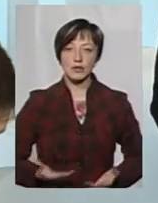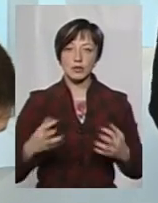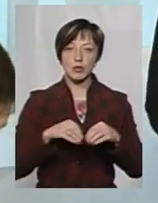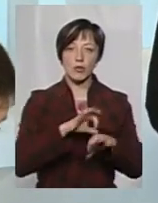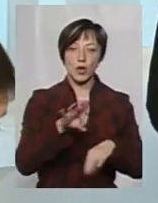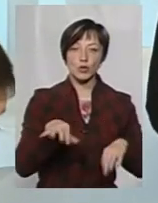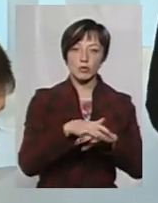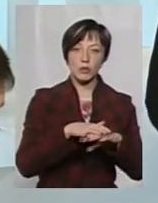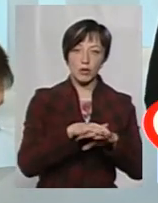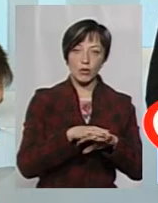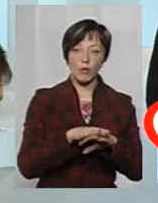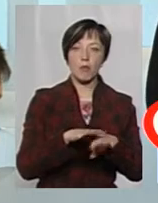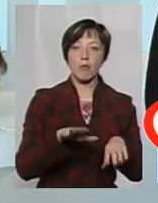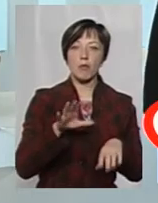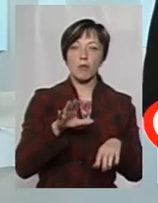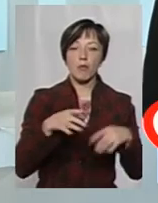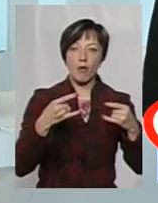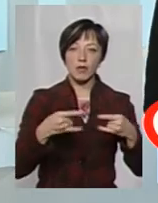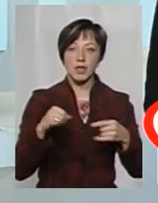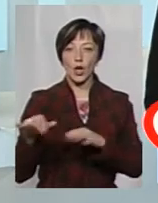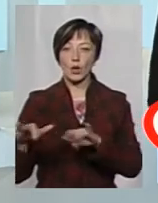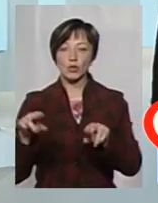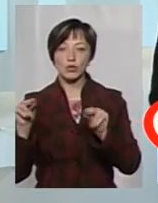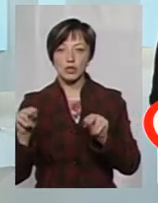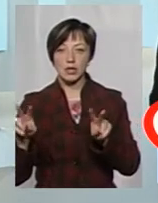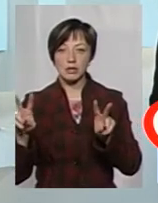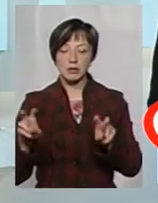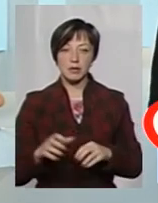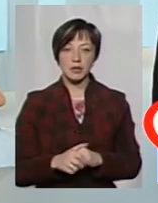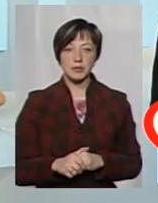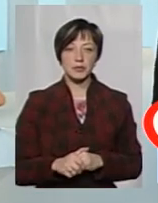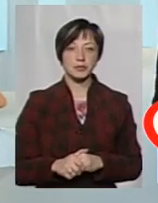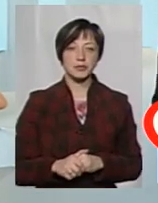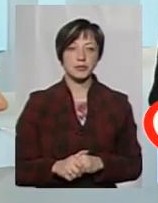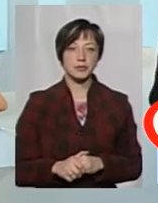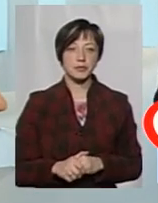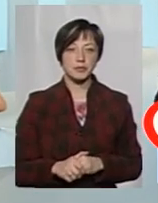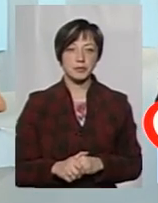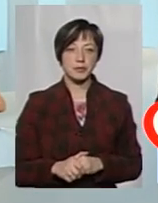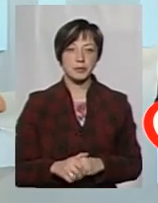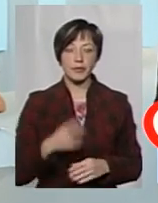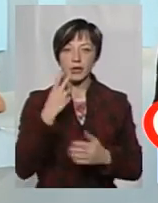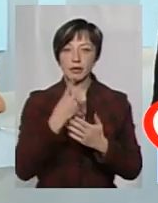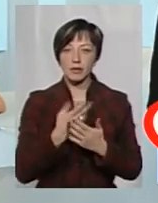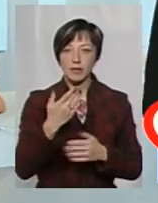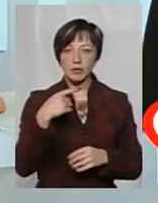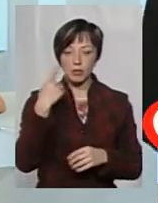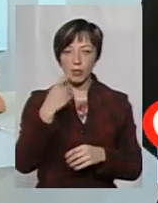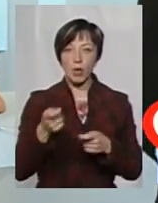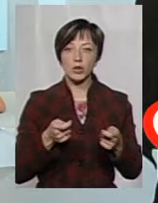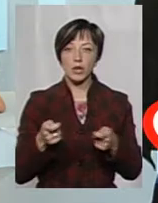проєкт спільного мовлення і руху «Чесно». Відволічаємось, пане Сергію, на вас особисто, бо